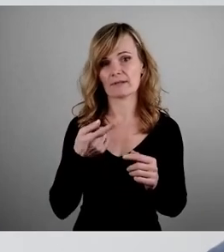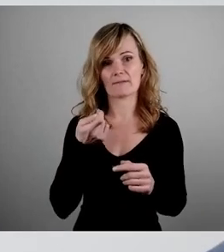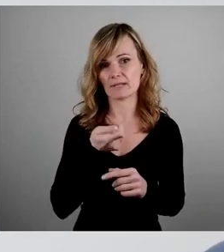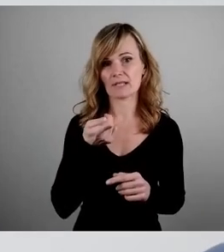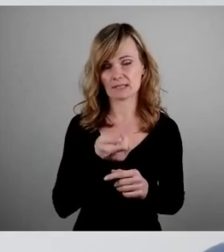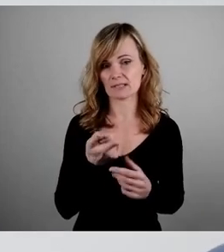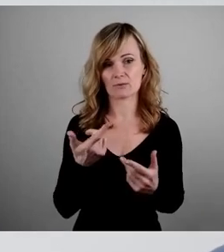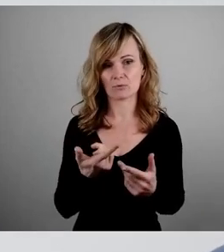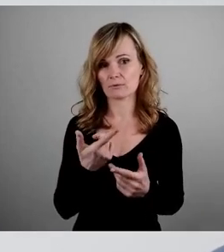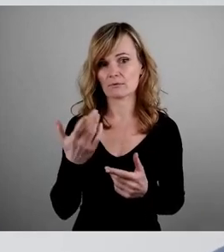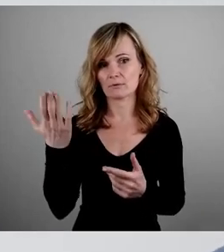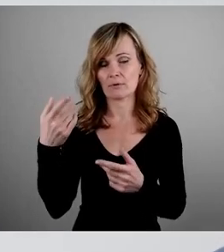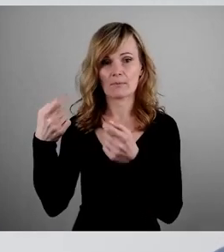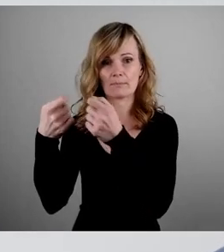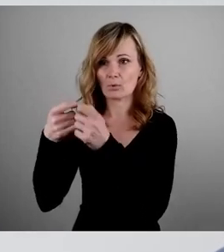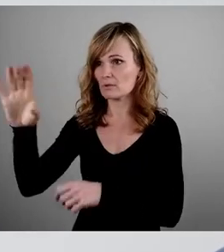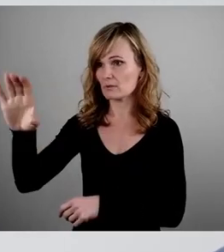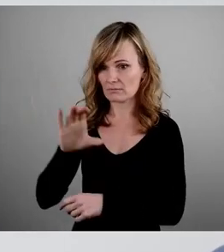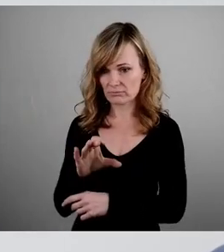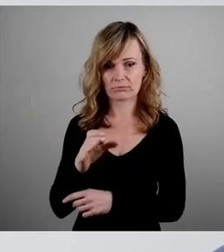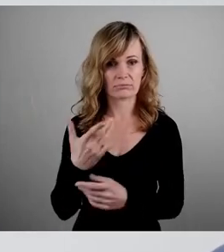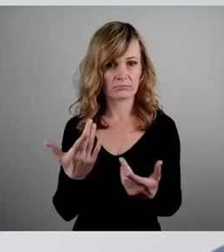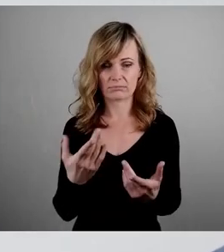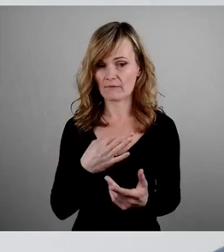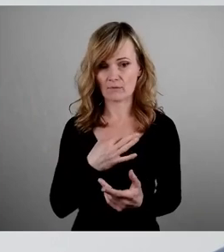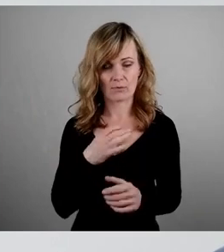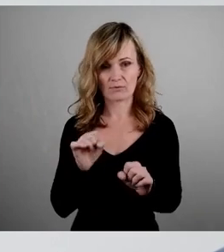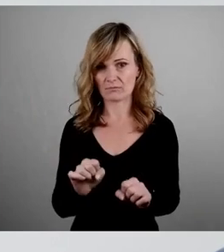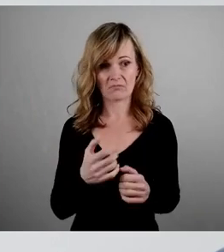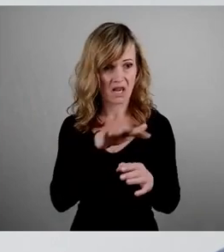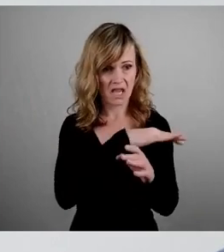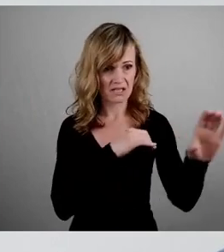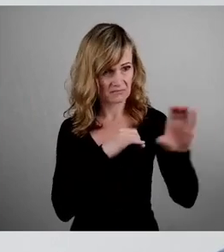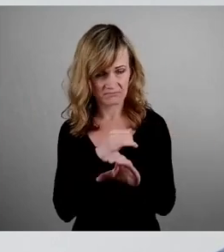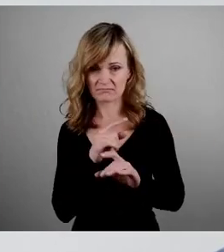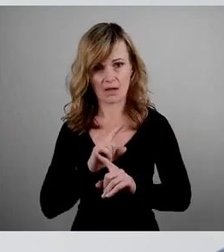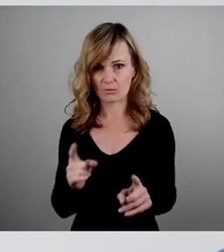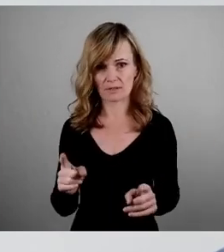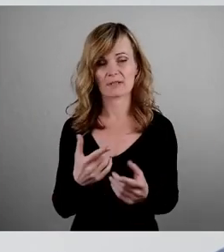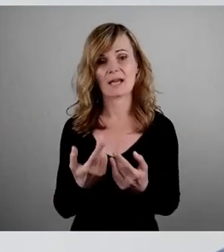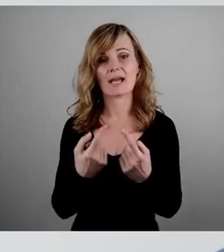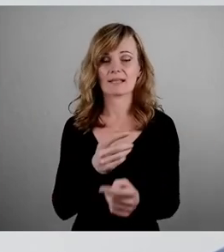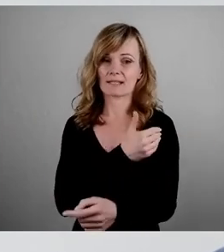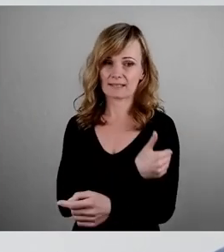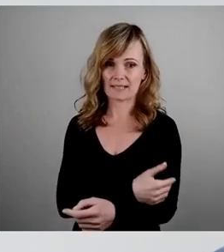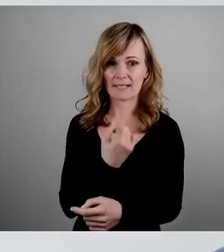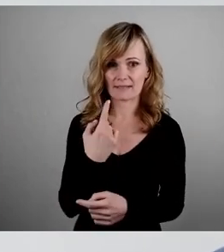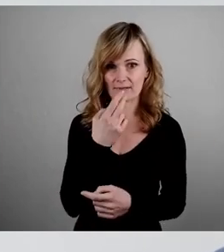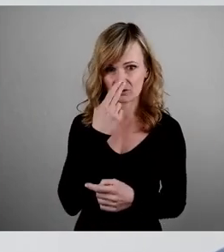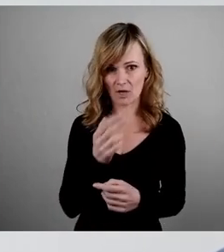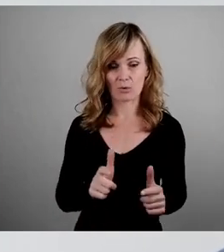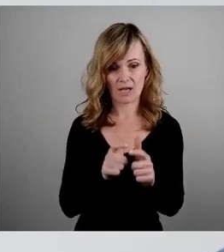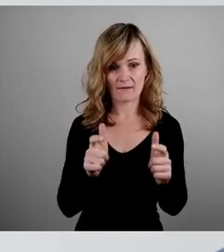des Bundes und des Landes uns ermöglichen. Auf der anderen Seite müssen wir unsere Kapazitäten erweitern